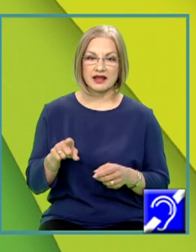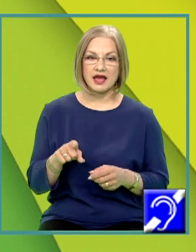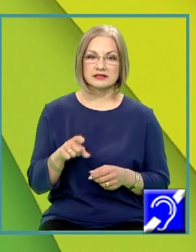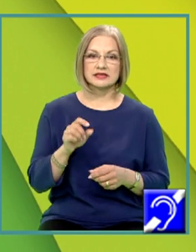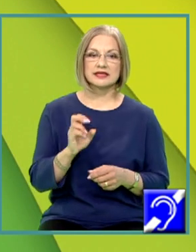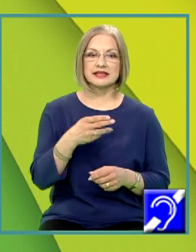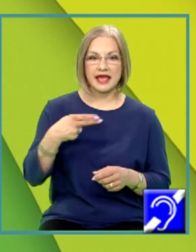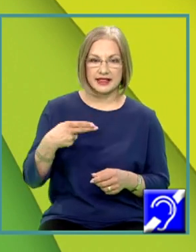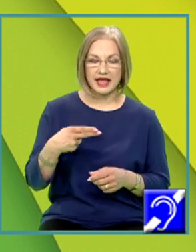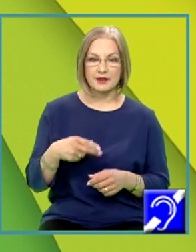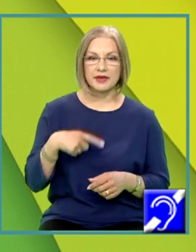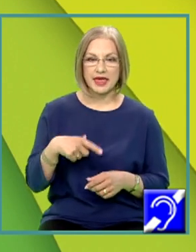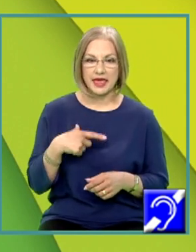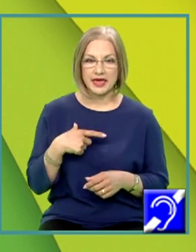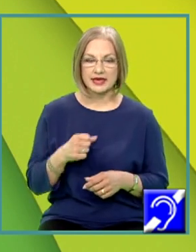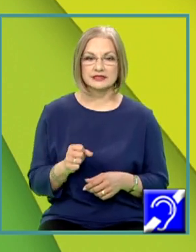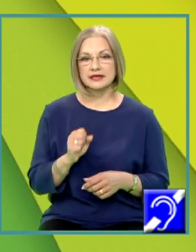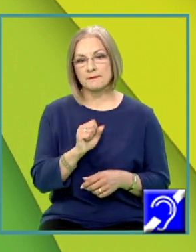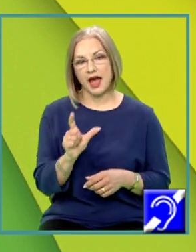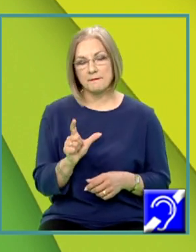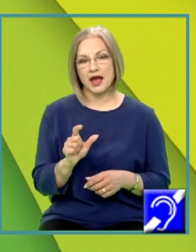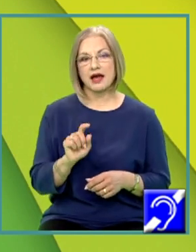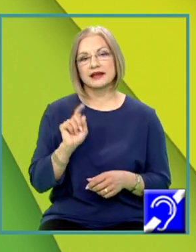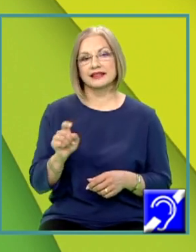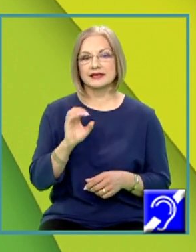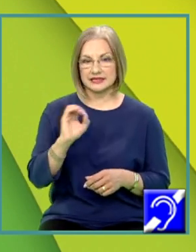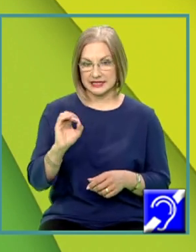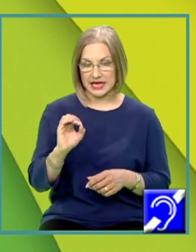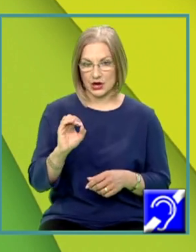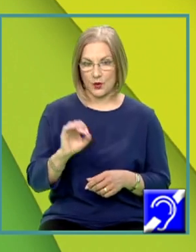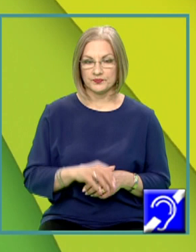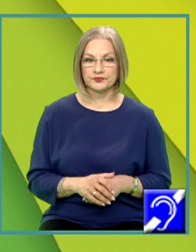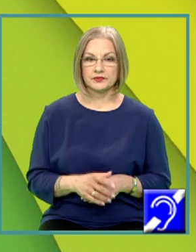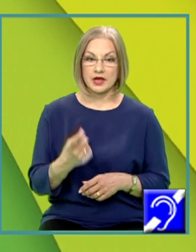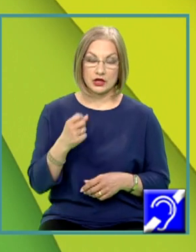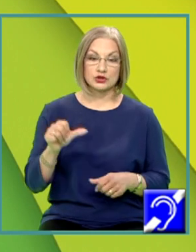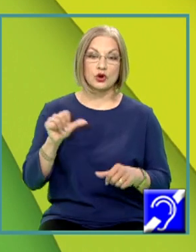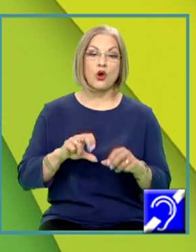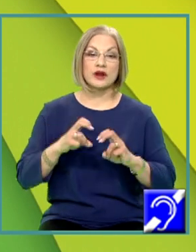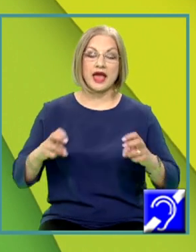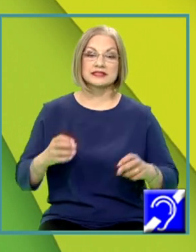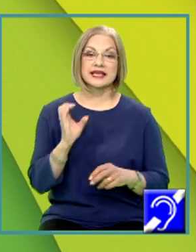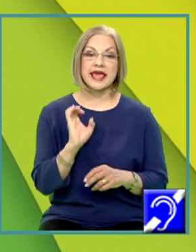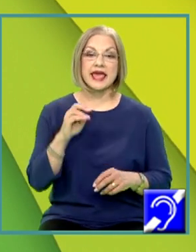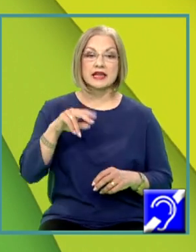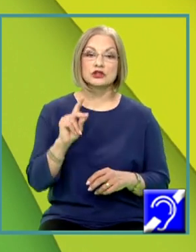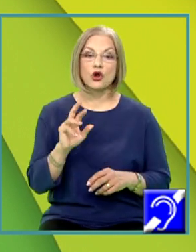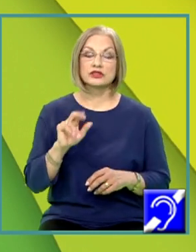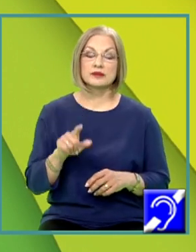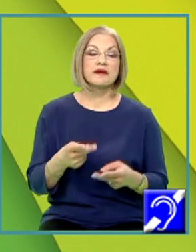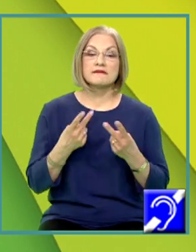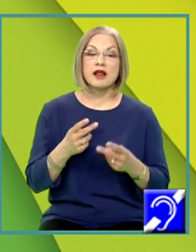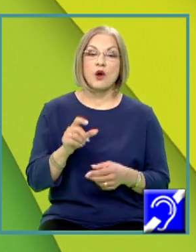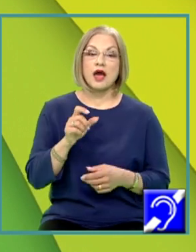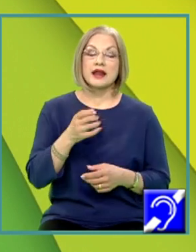entalpie este mai mare decât 0 într-o reacție endotermă, iar valoarea căldurii